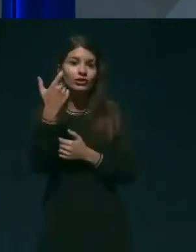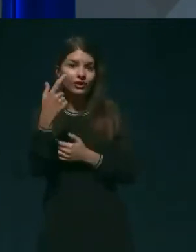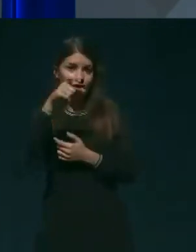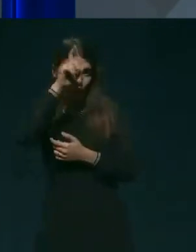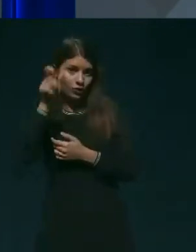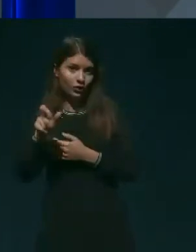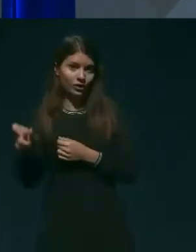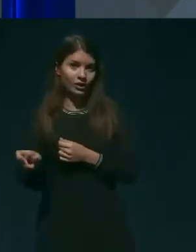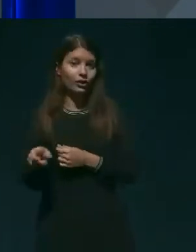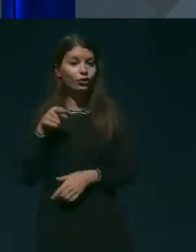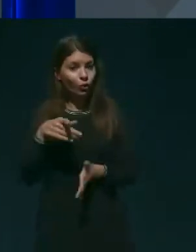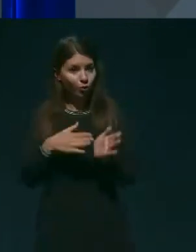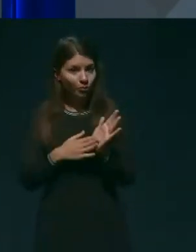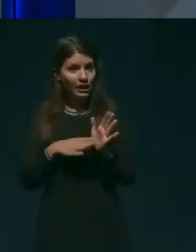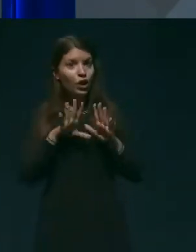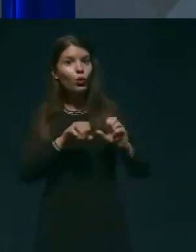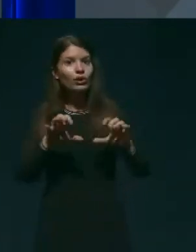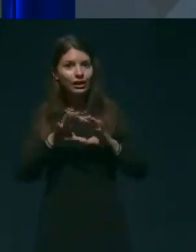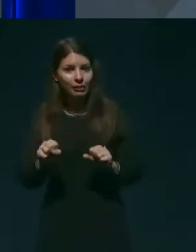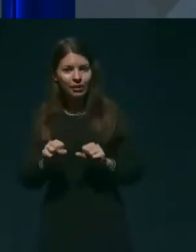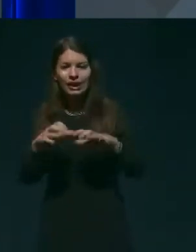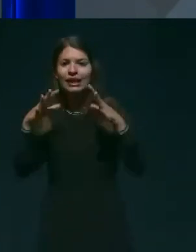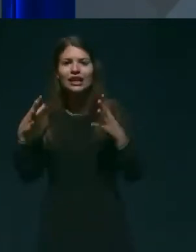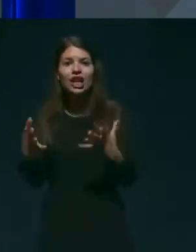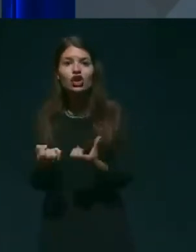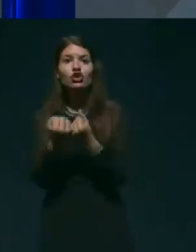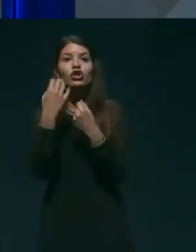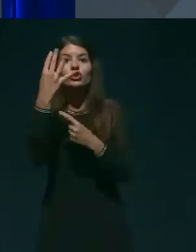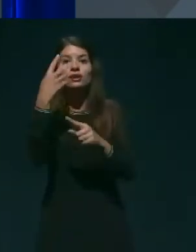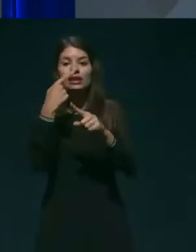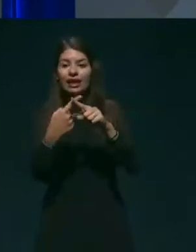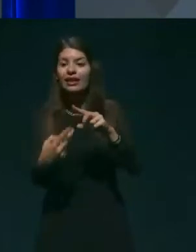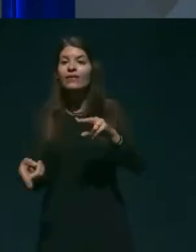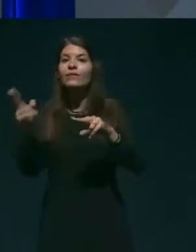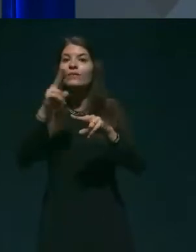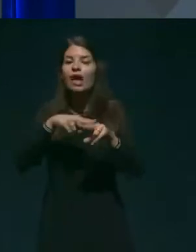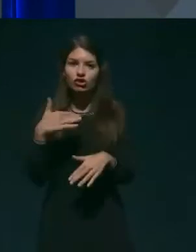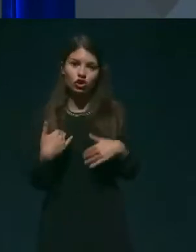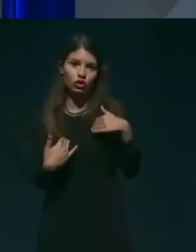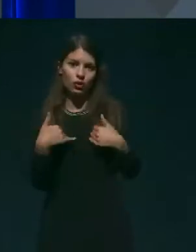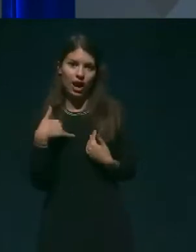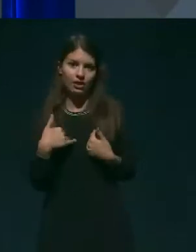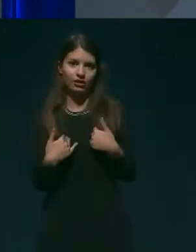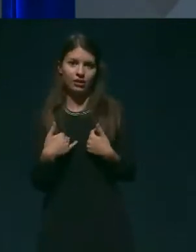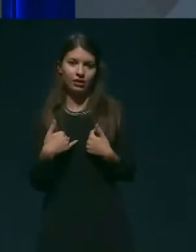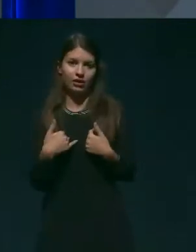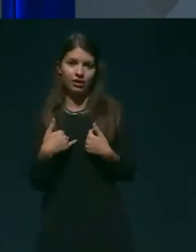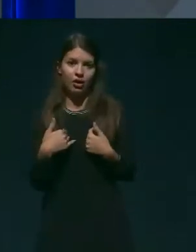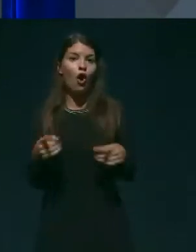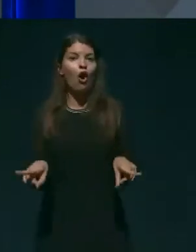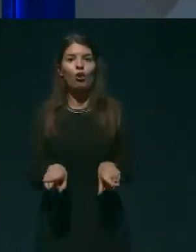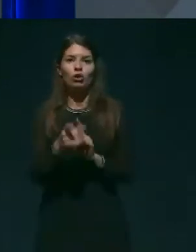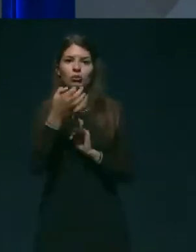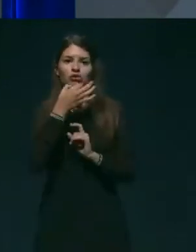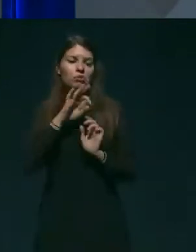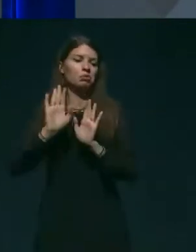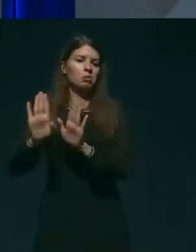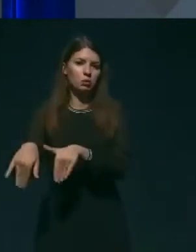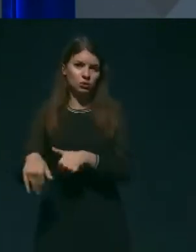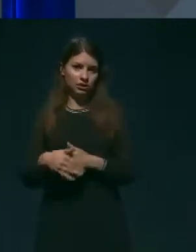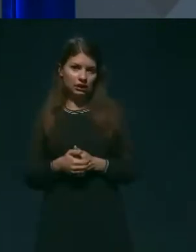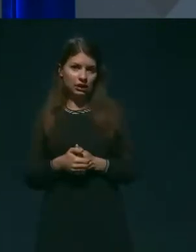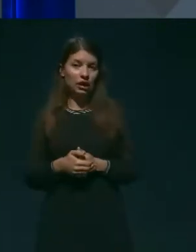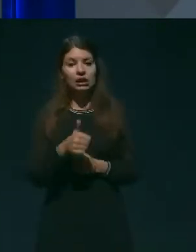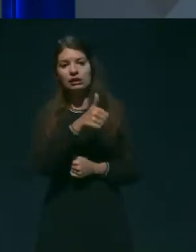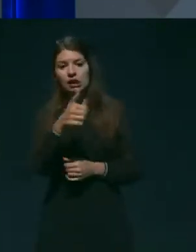rešili mogoče štirikat toliko življeni, kot pa bi jih, kot če ne bi se s tem ukvarjali in enostavno obolele